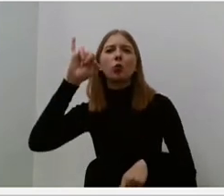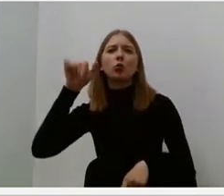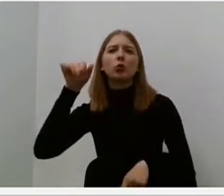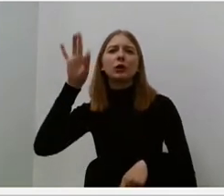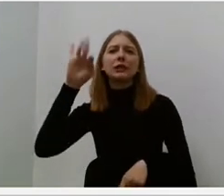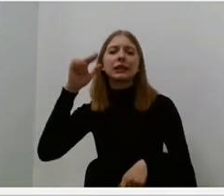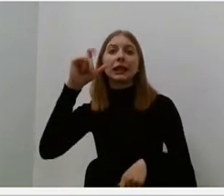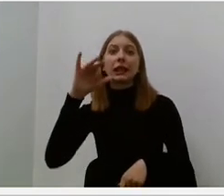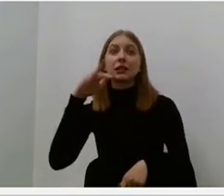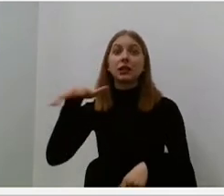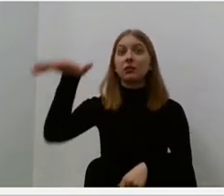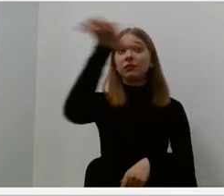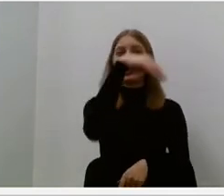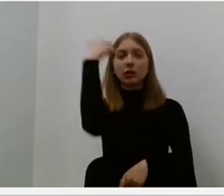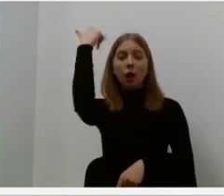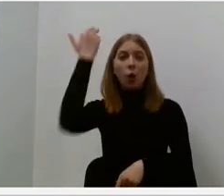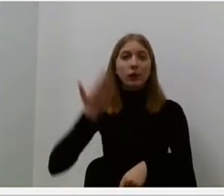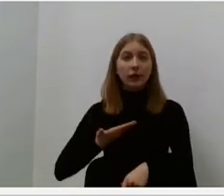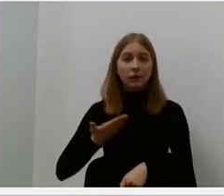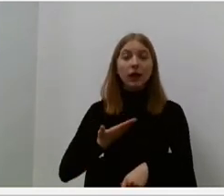Kaunį, rengdavo tokias arba tėlės,